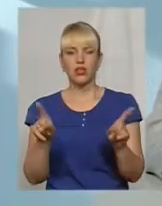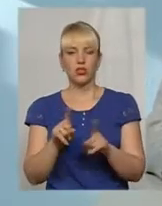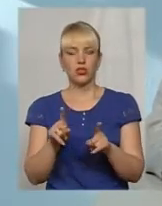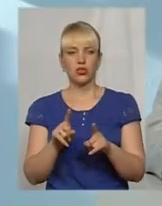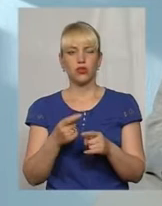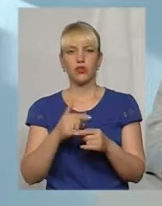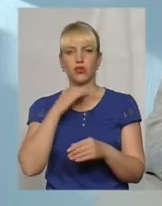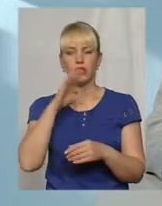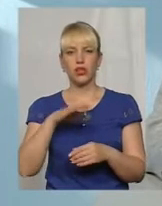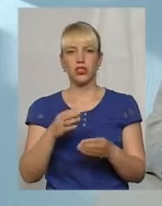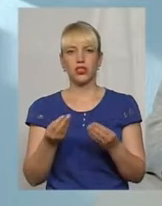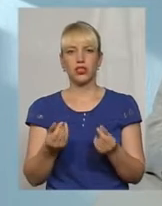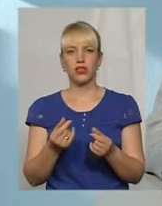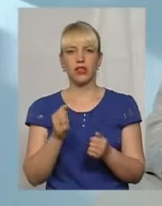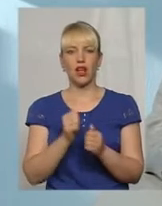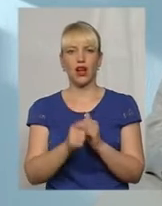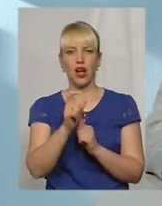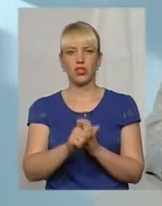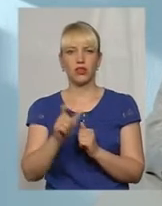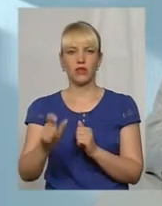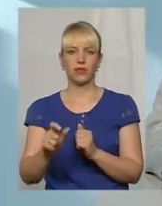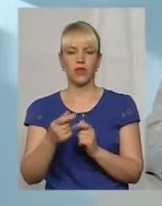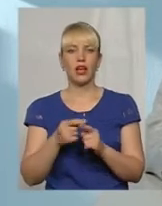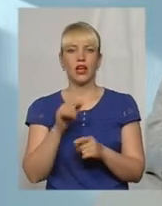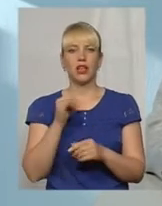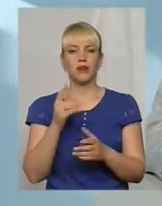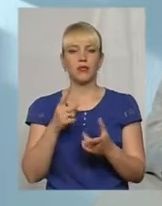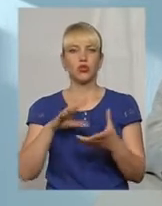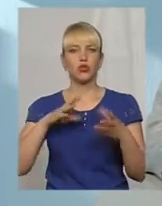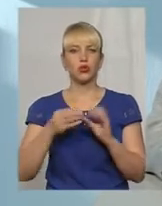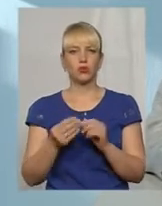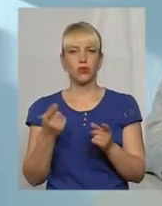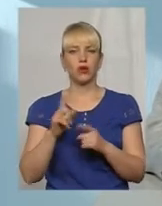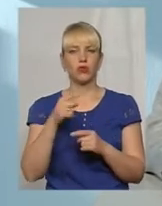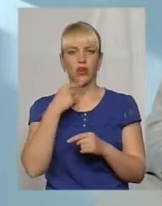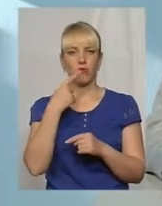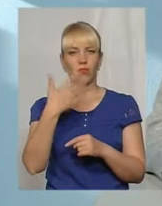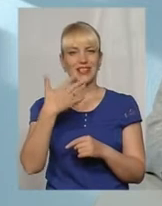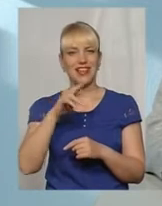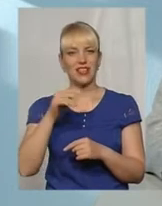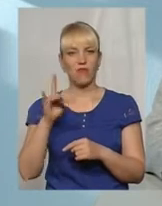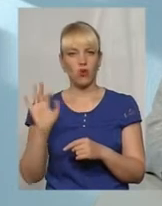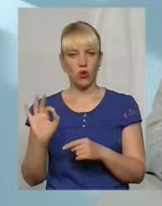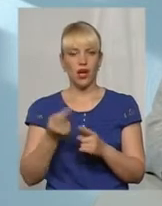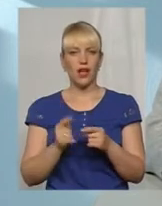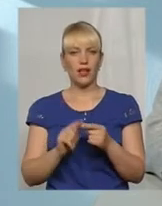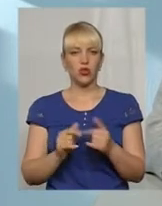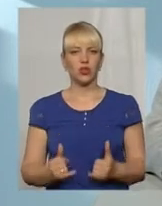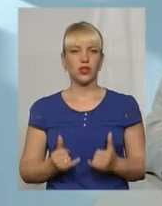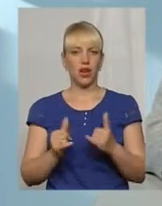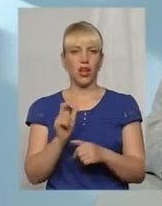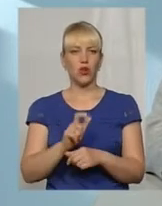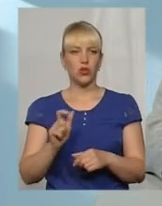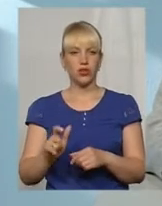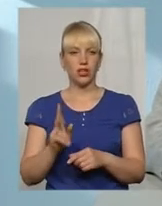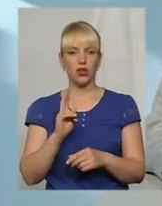средств на кожного путешествуючого. Тому що сума, яка в середньому, я озвучив, 50 євро, вона касається для людей,